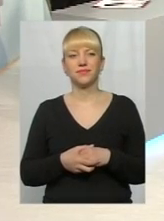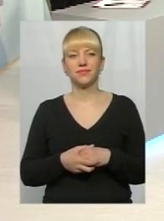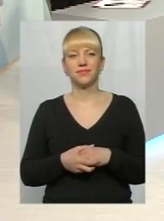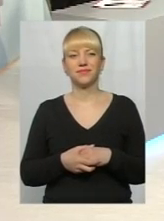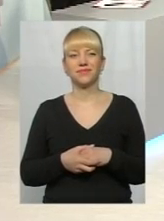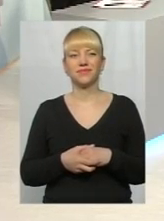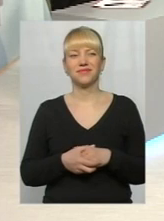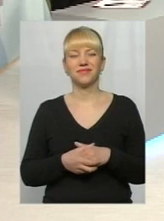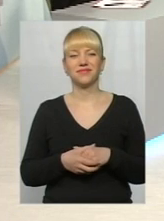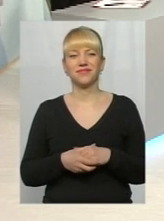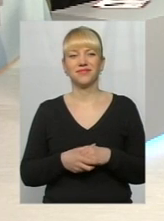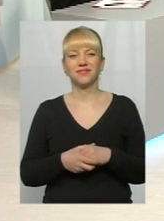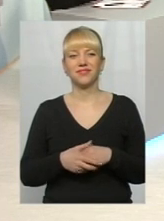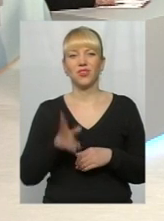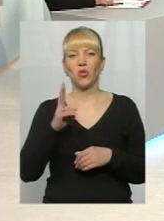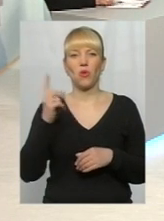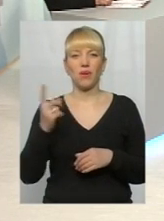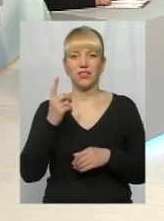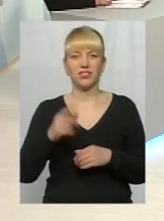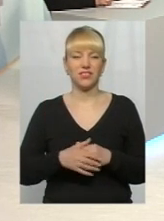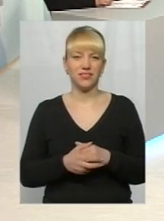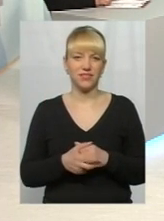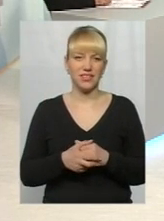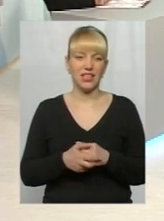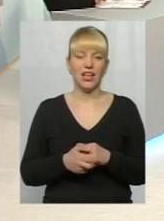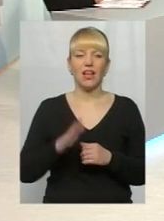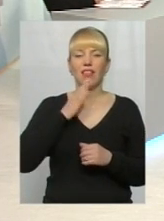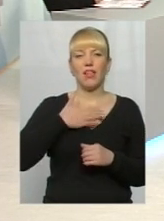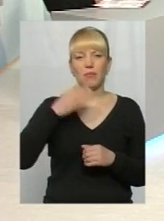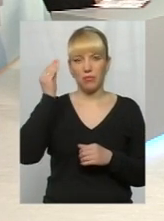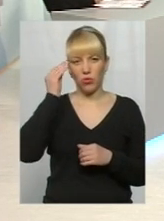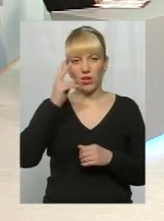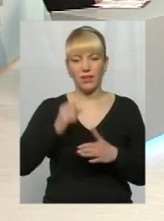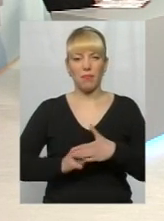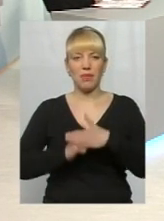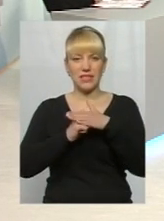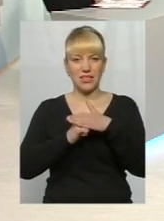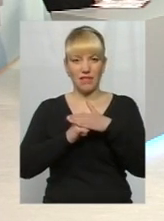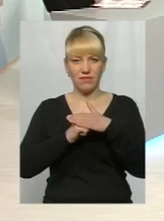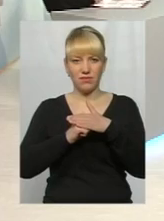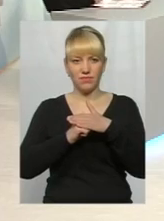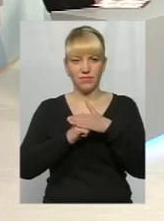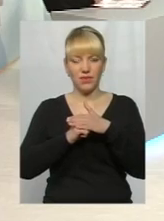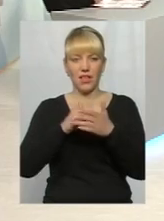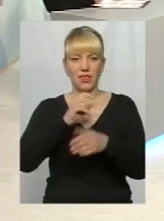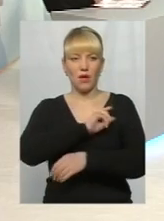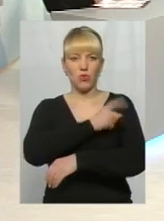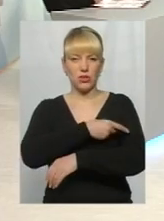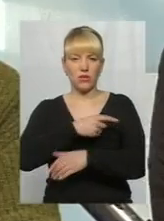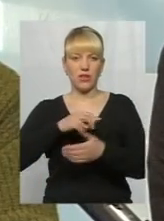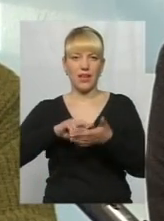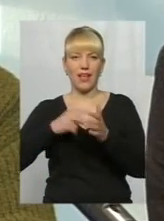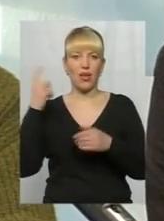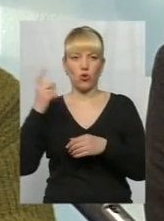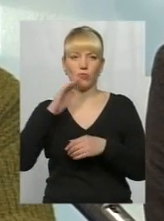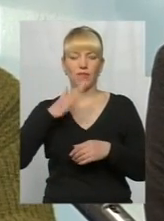Хто перший? Давайте, Ігор. На мій погляд, підстав на посилення економіки в нашій державі